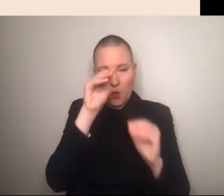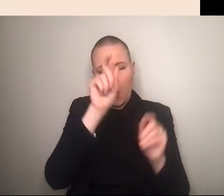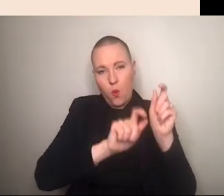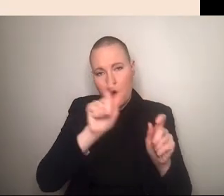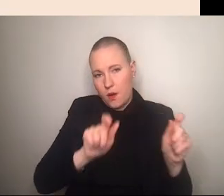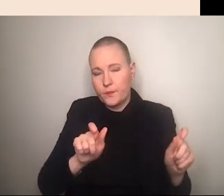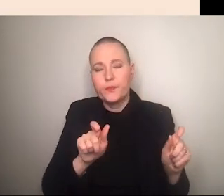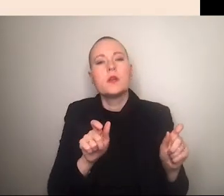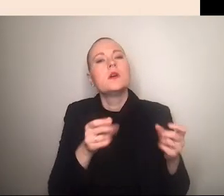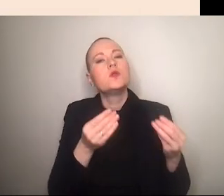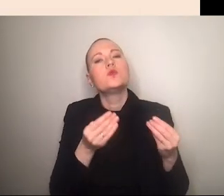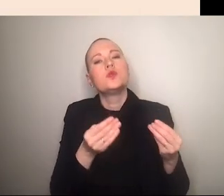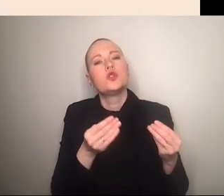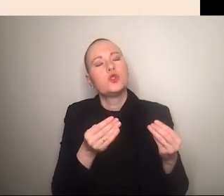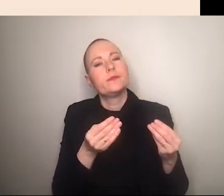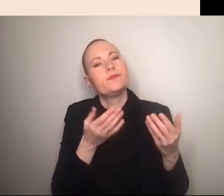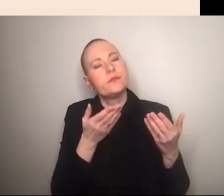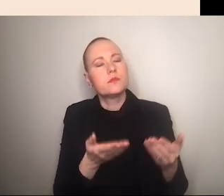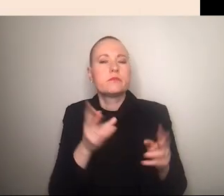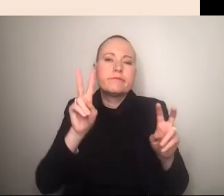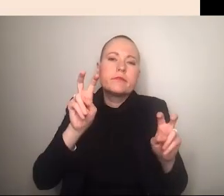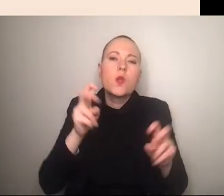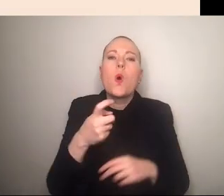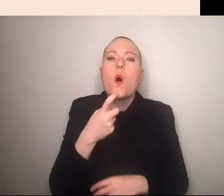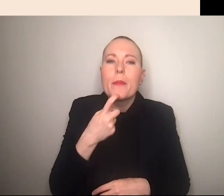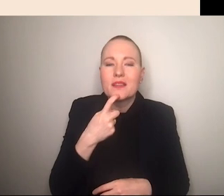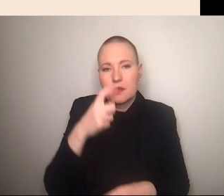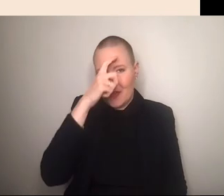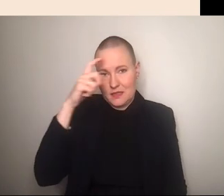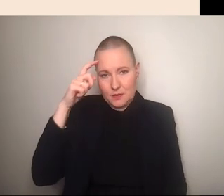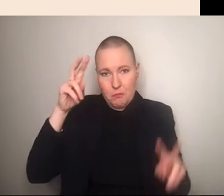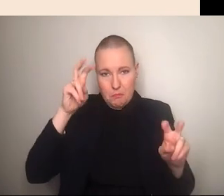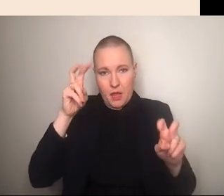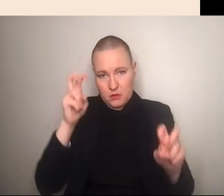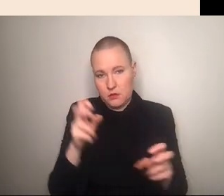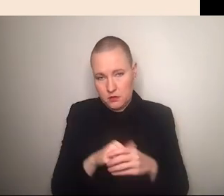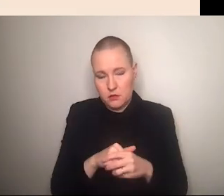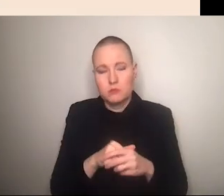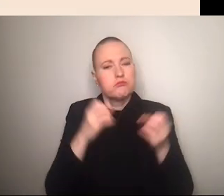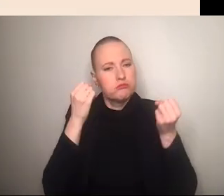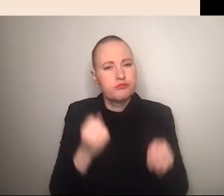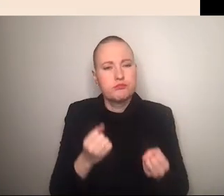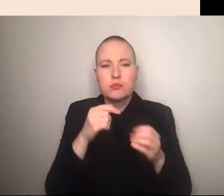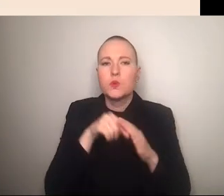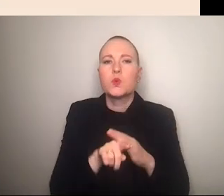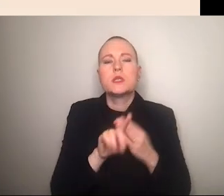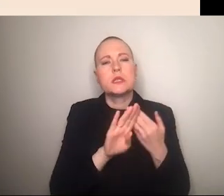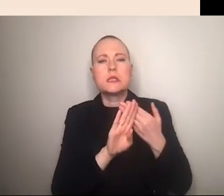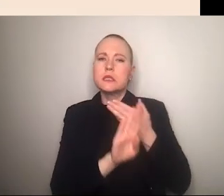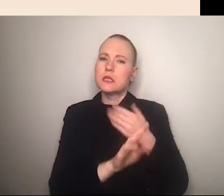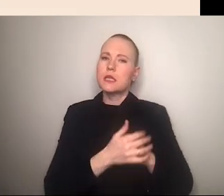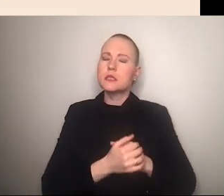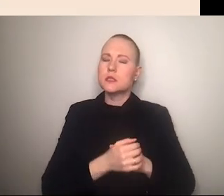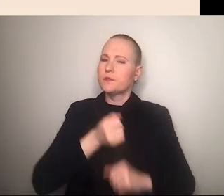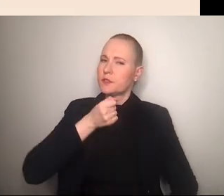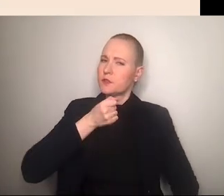aufgetreten als ja vermeintlich objektive experten das wird vor allen dingen durch eine gewisse distanz und auch die verwendung